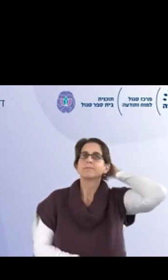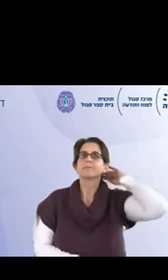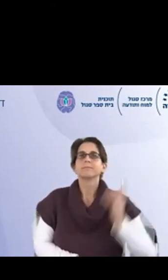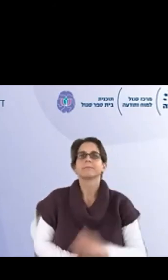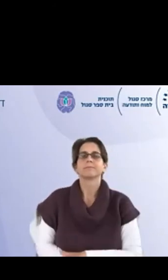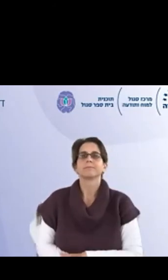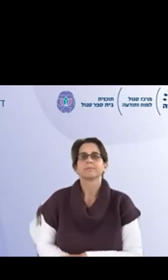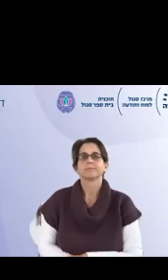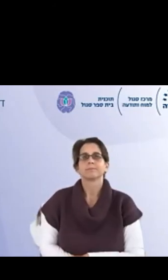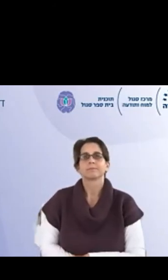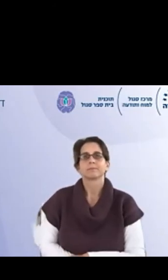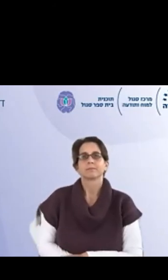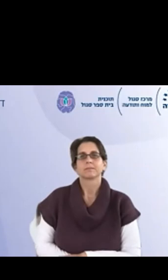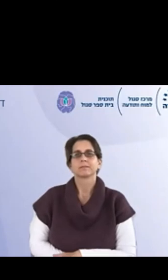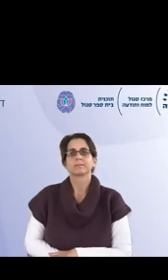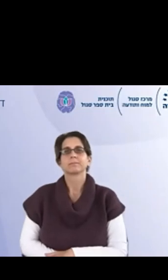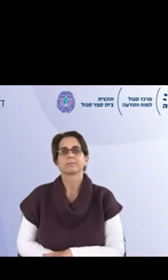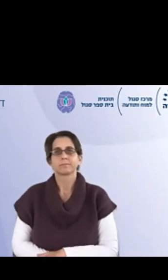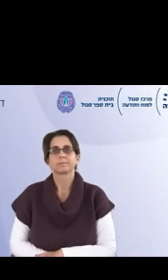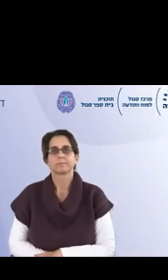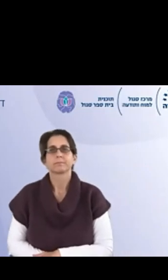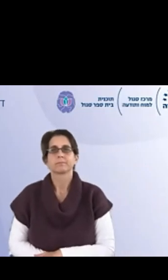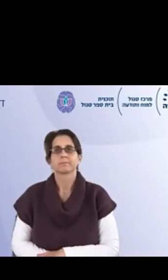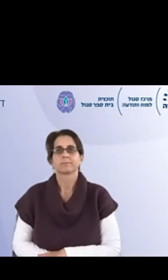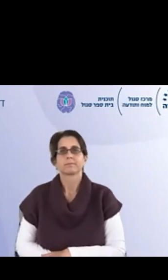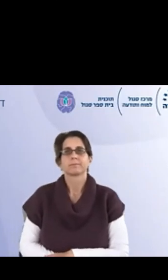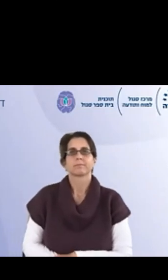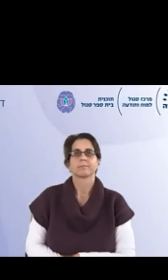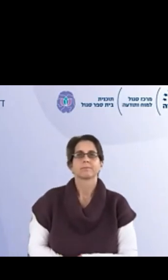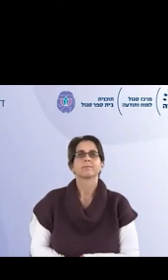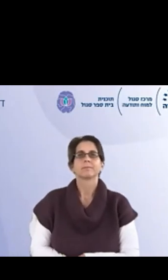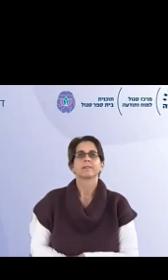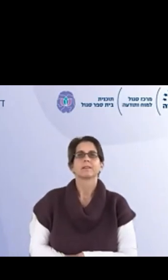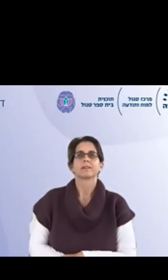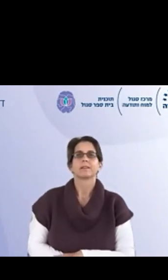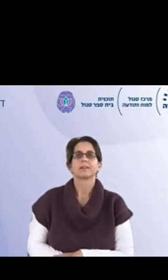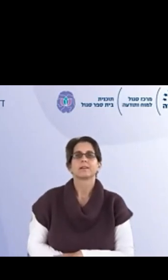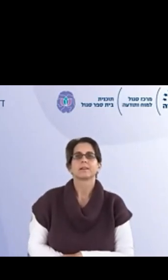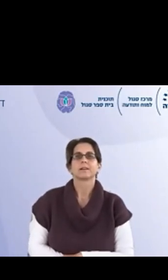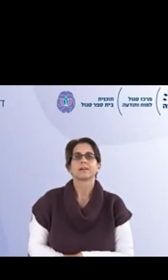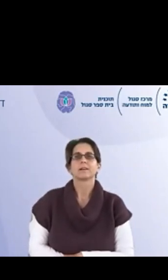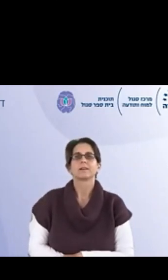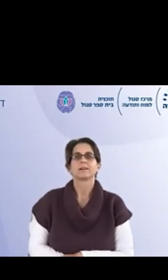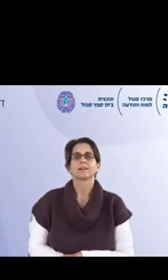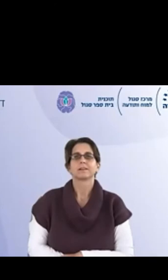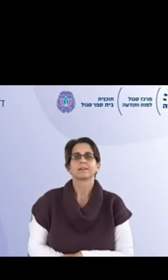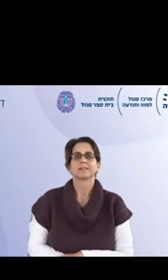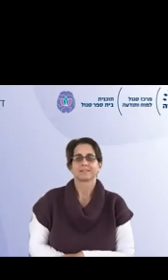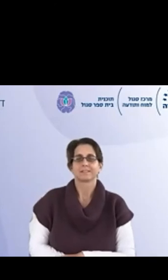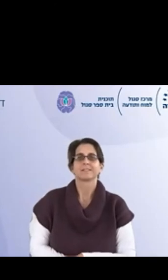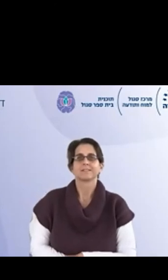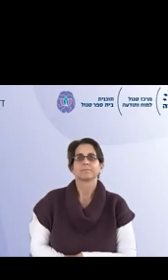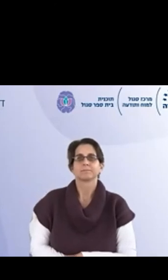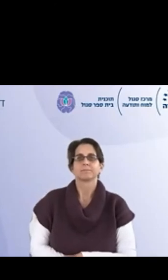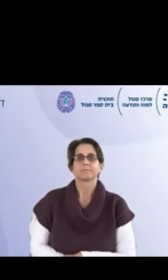לישיבות, לצבטים, וזה אני מדברת רק על התרגול, איך מכניסים פדגוגיה מתבוננת?